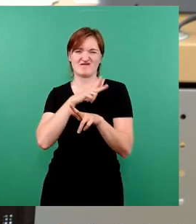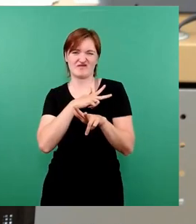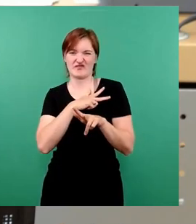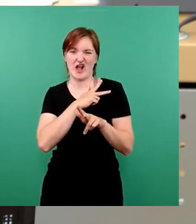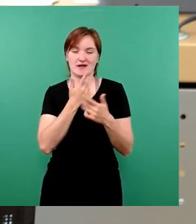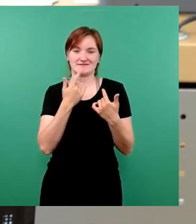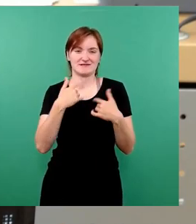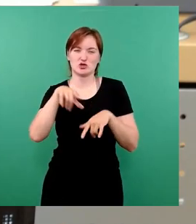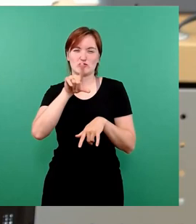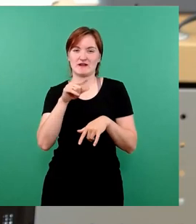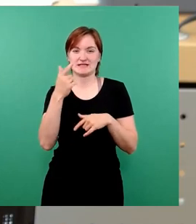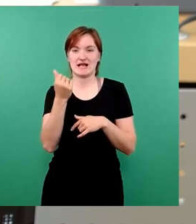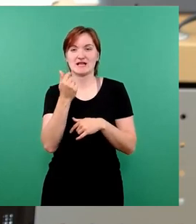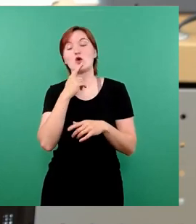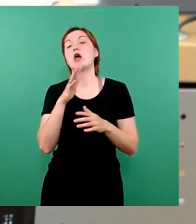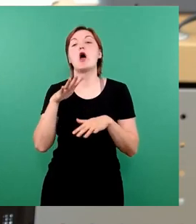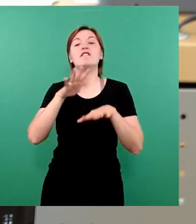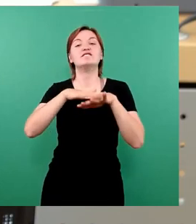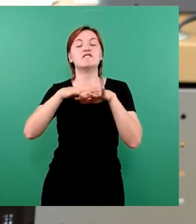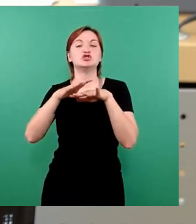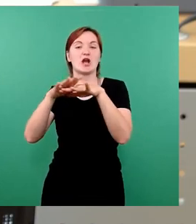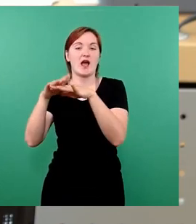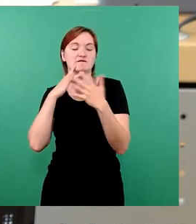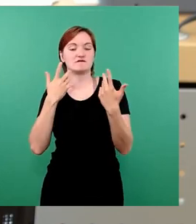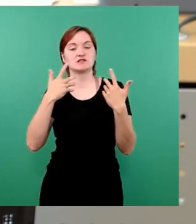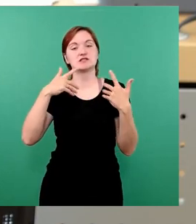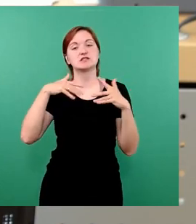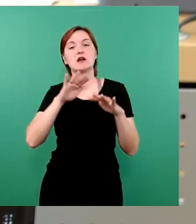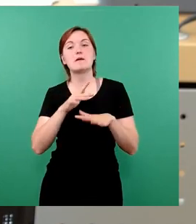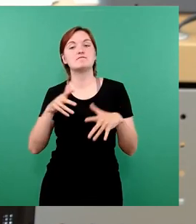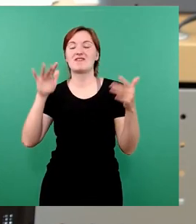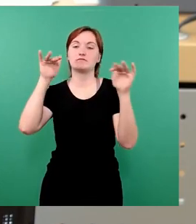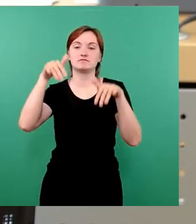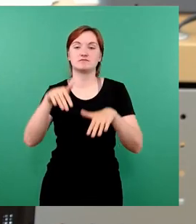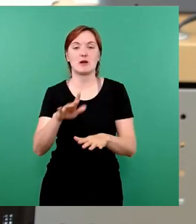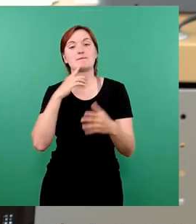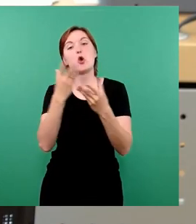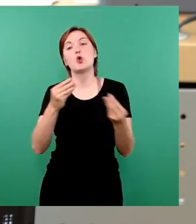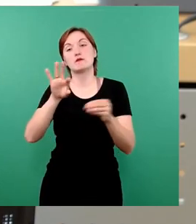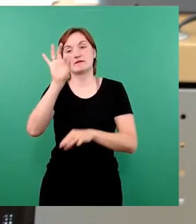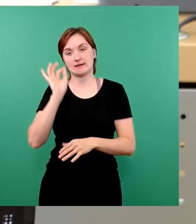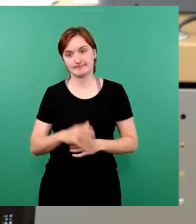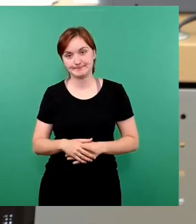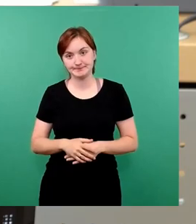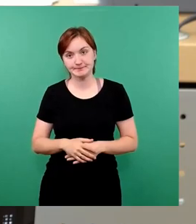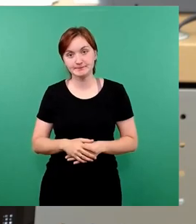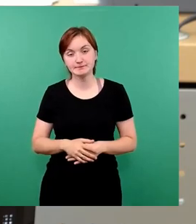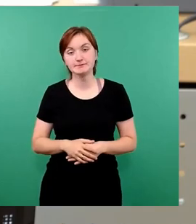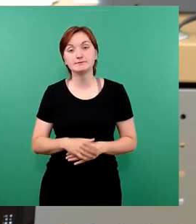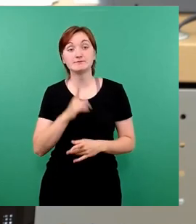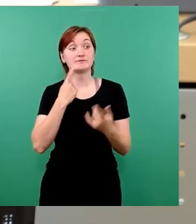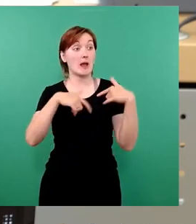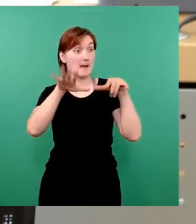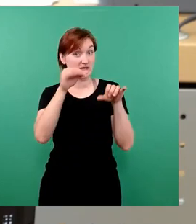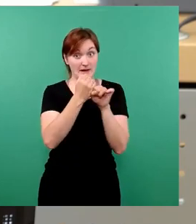Wirtschaftswachstum runtergeht, gibt es noch mal zusätzliche Probleme. Da braucht es Lösungsansätze. Der größte Posten sind die Mitarbeiter der Stadt.